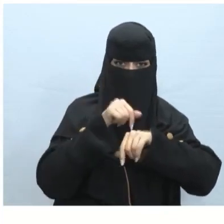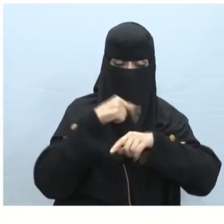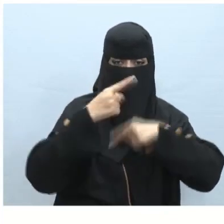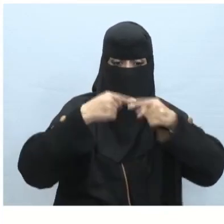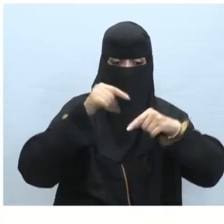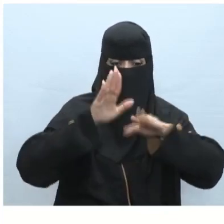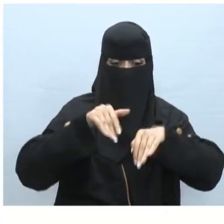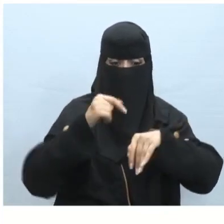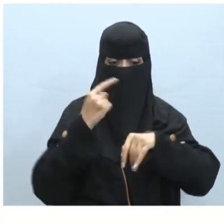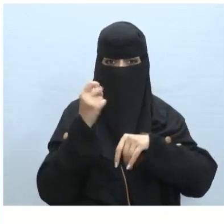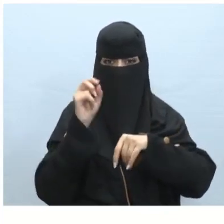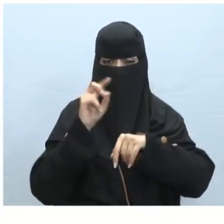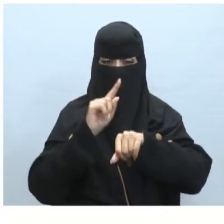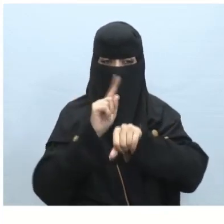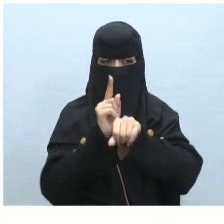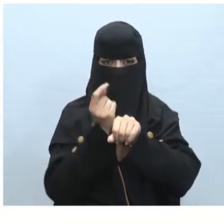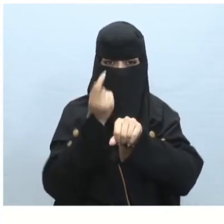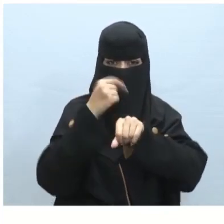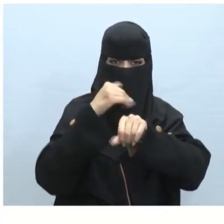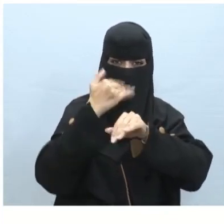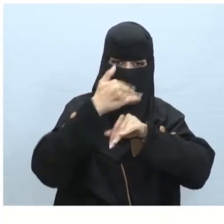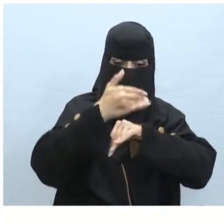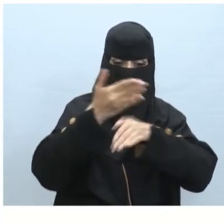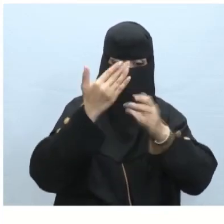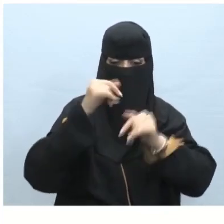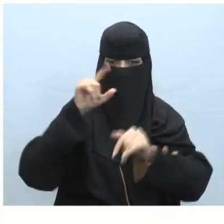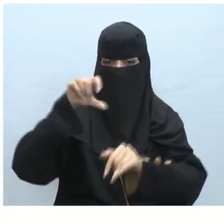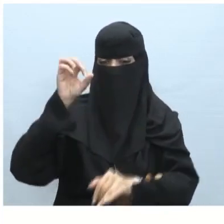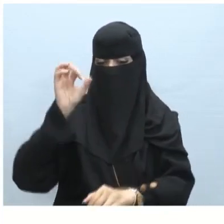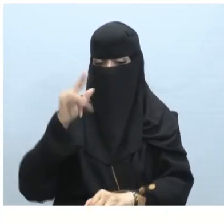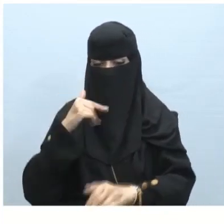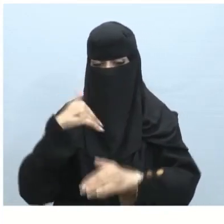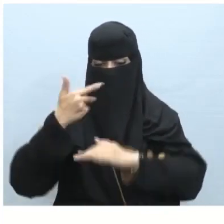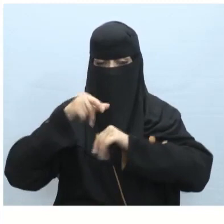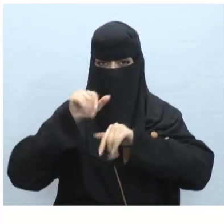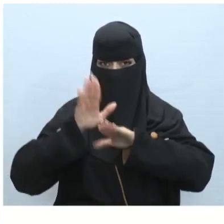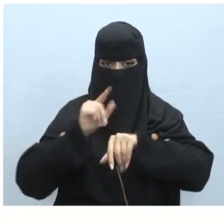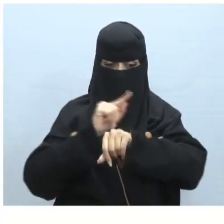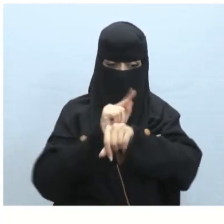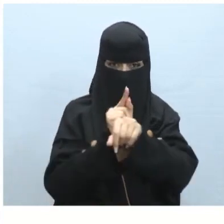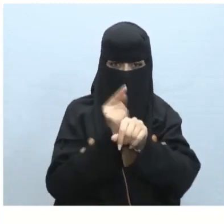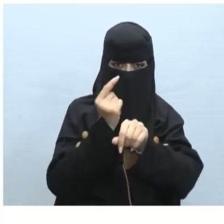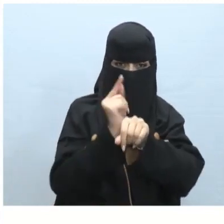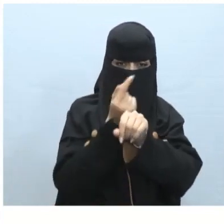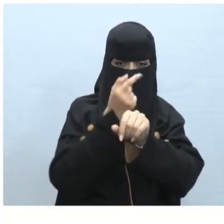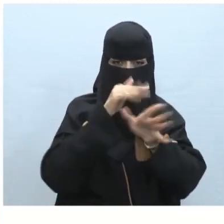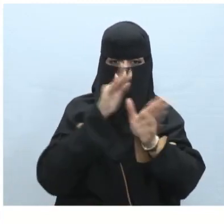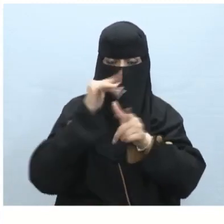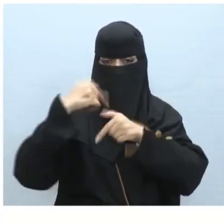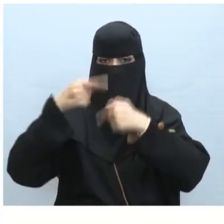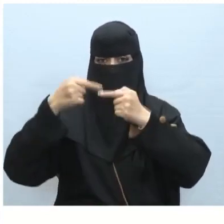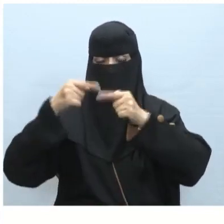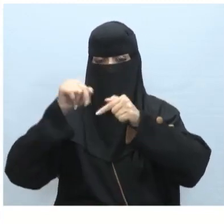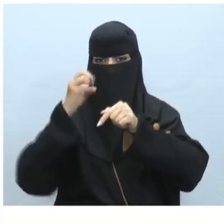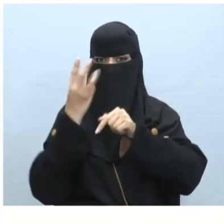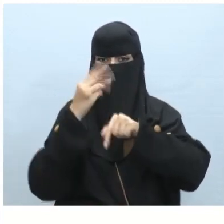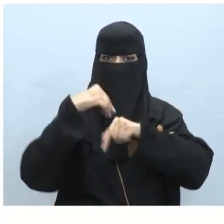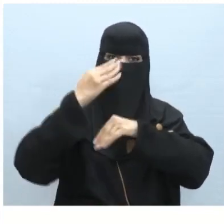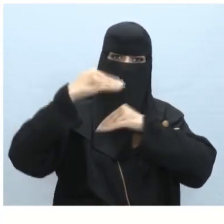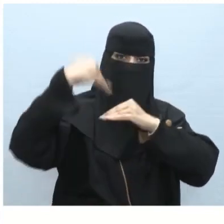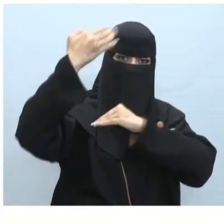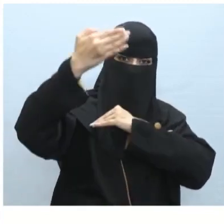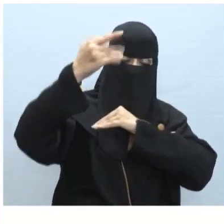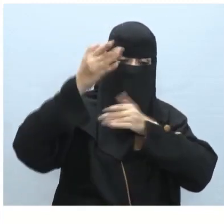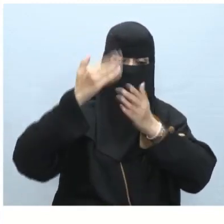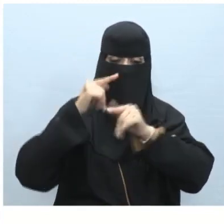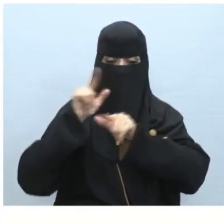وتستمر الحركة للثانيتين التاليتين أو يظهر بعد ثانيتين وتستمر الحركة للثلاث ثواني التالية